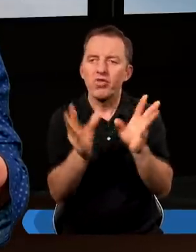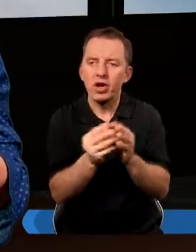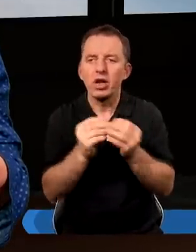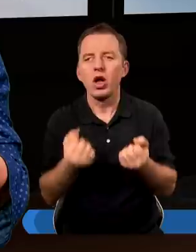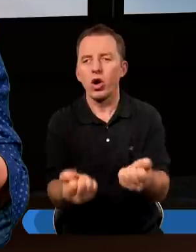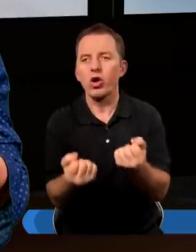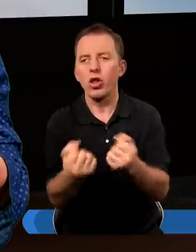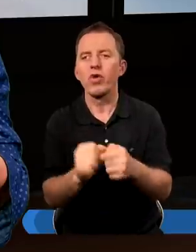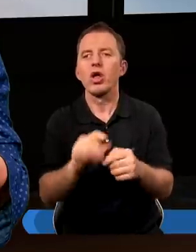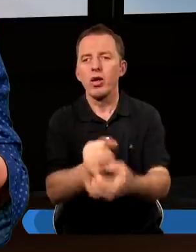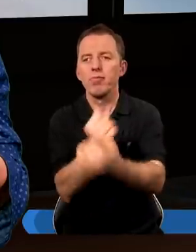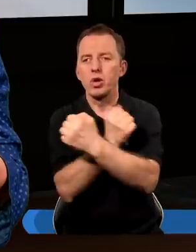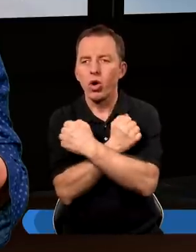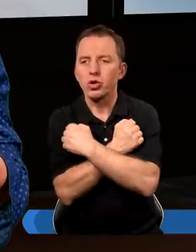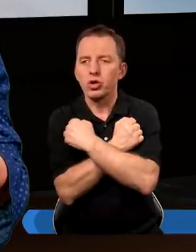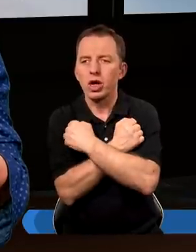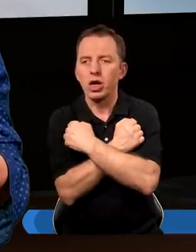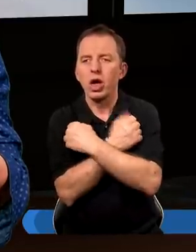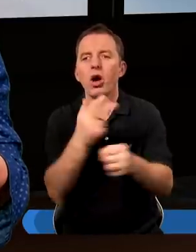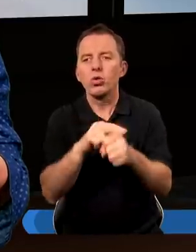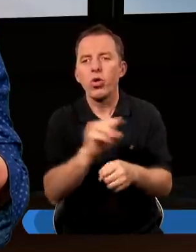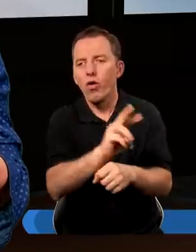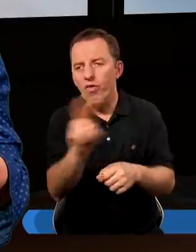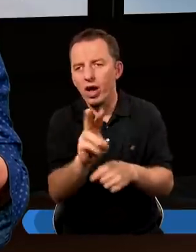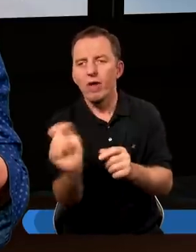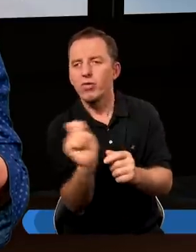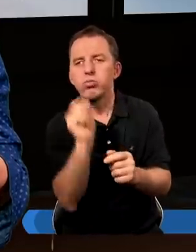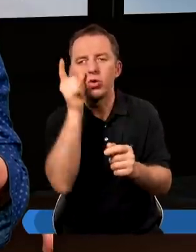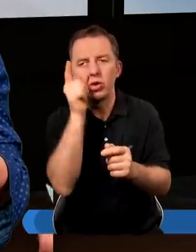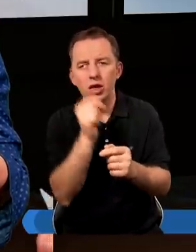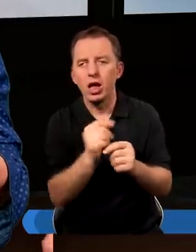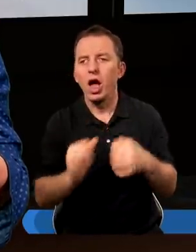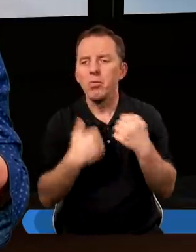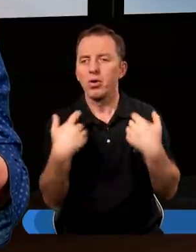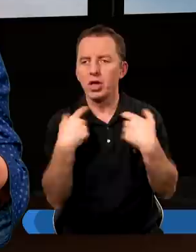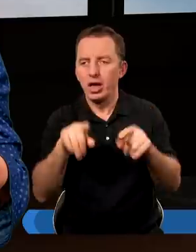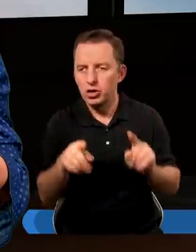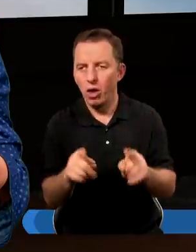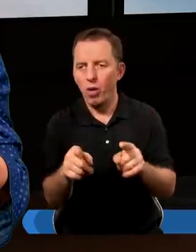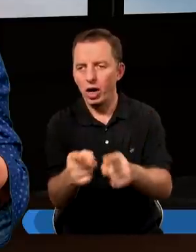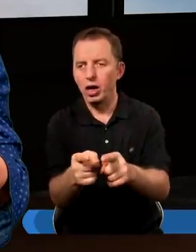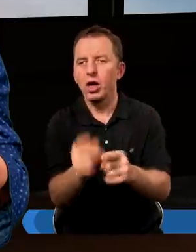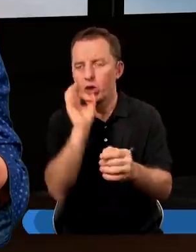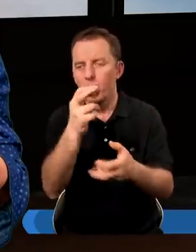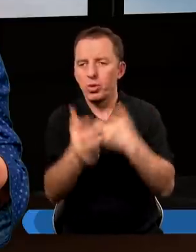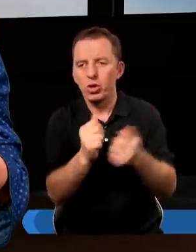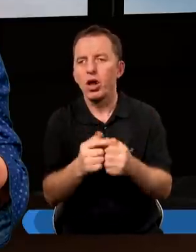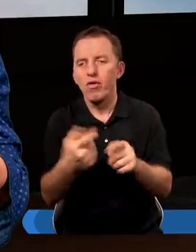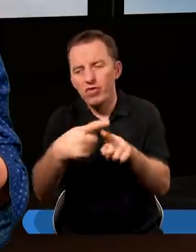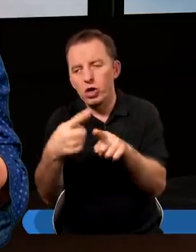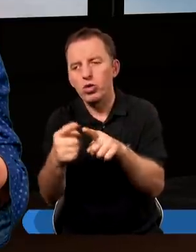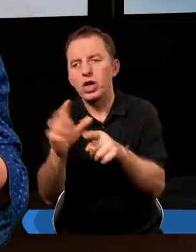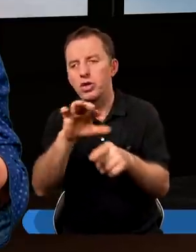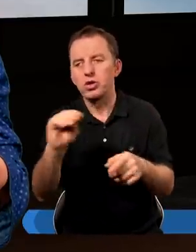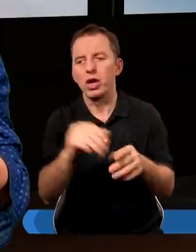we wszelkiej gorliwości oraz miłości, którą was wzbudziliśmy, tak i w tej działalności dobroczynnej się